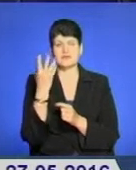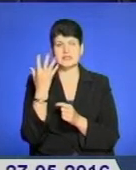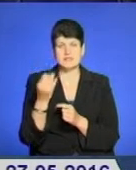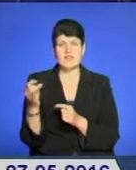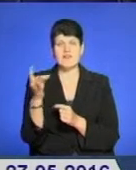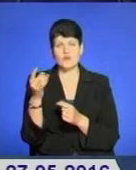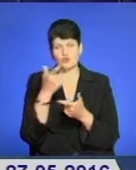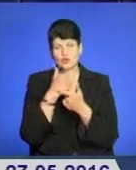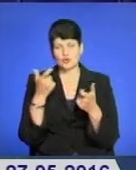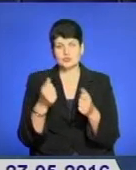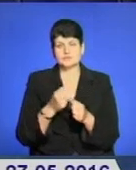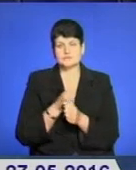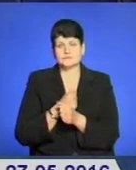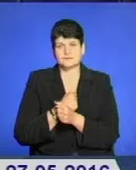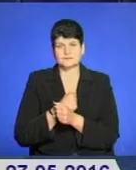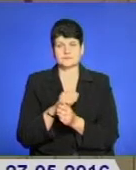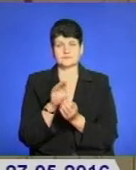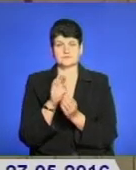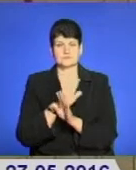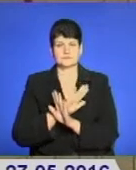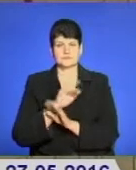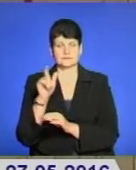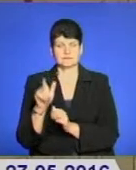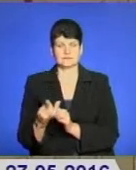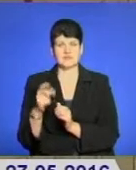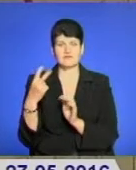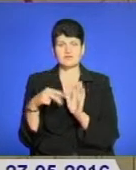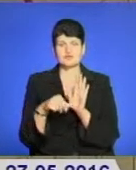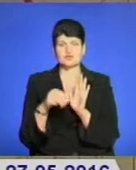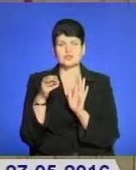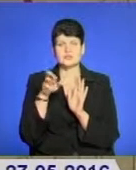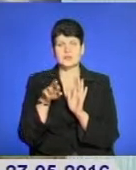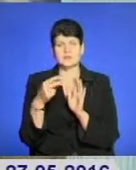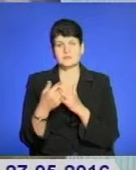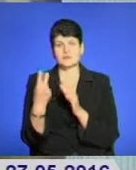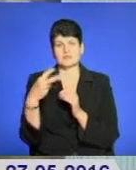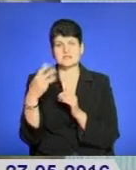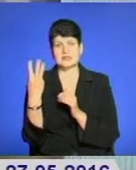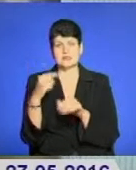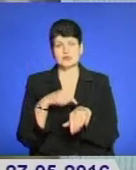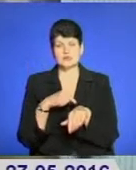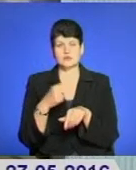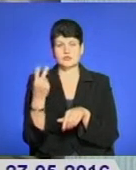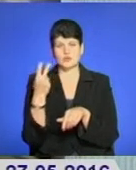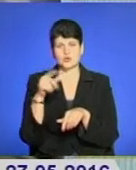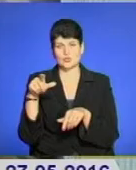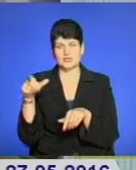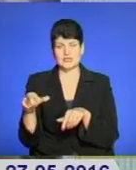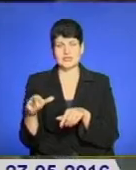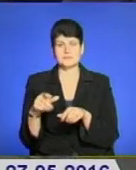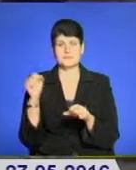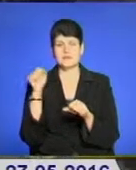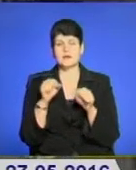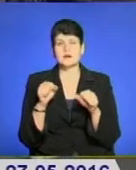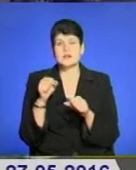районі оголошено жалобу за загиблим. 26 травня близько 23-ї години двоє невідомих осіб нанесли тілесні